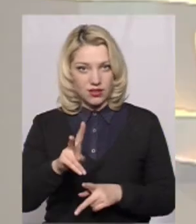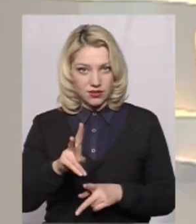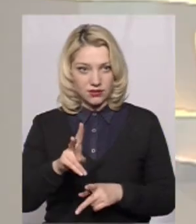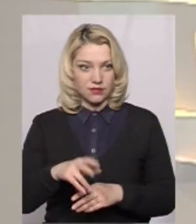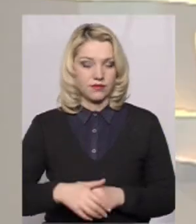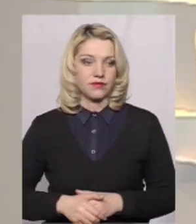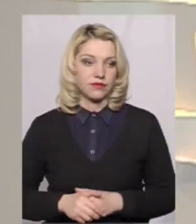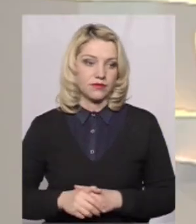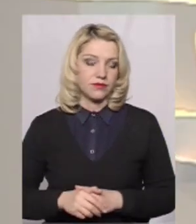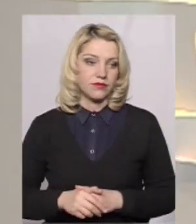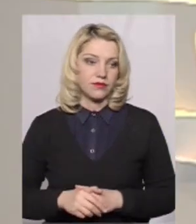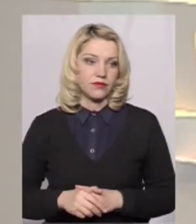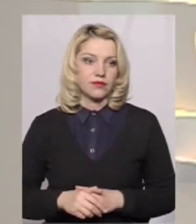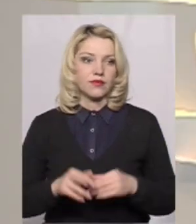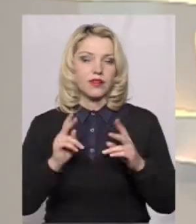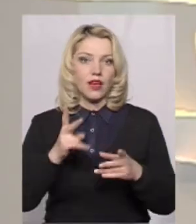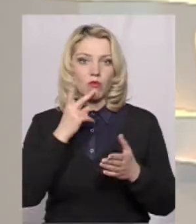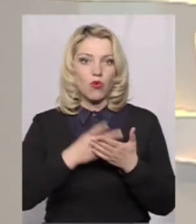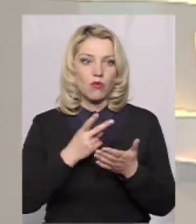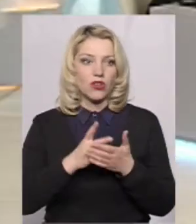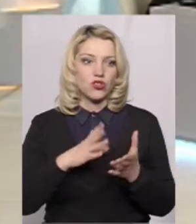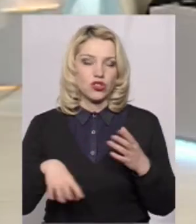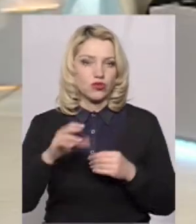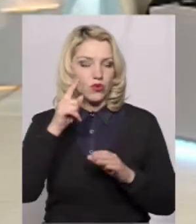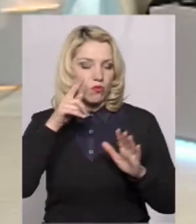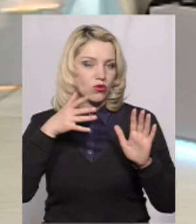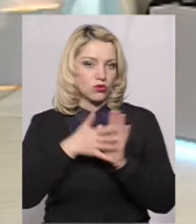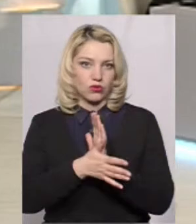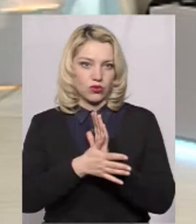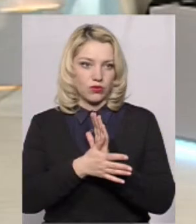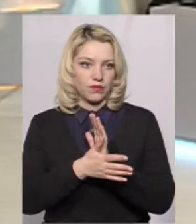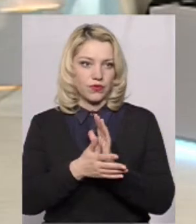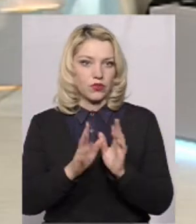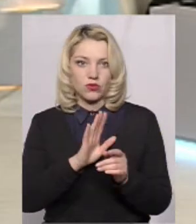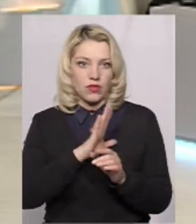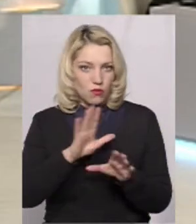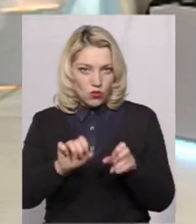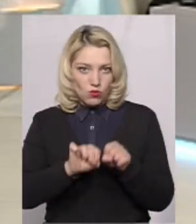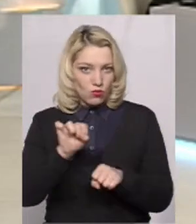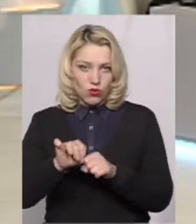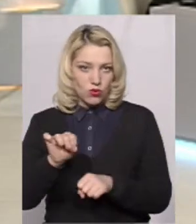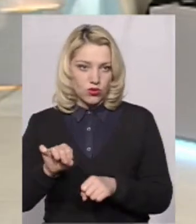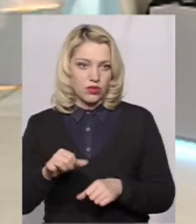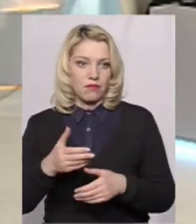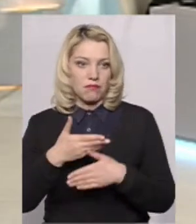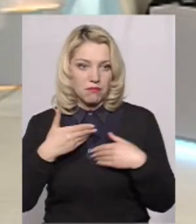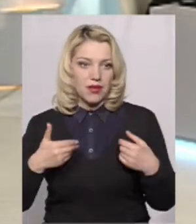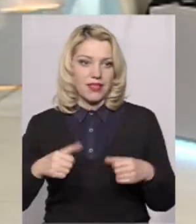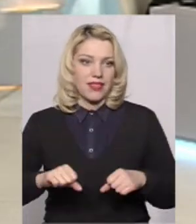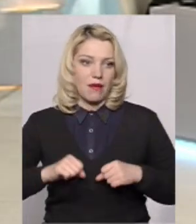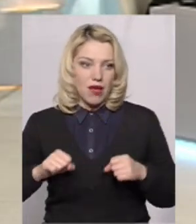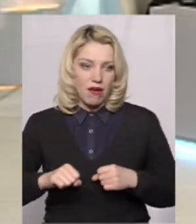побачити, що все прозоро? Невже не було ніяких порушень? Ми намагаємося,